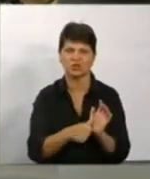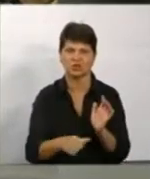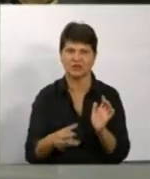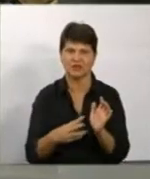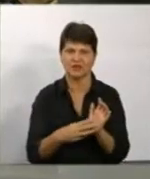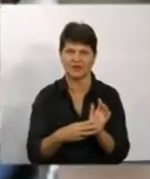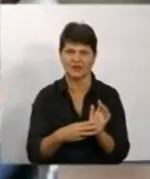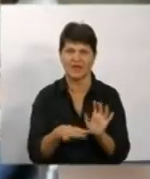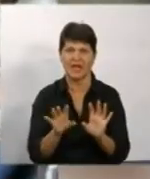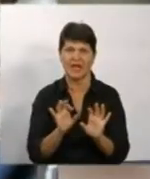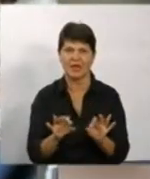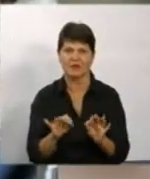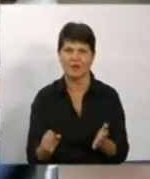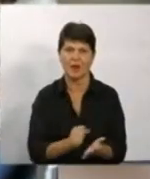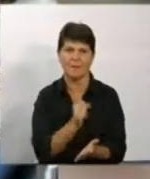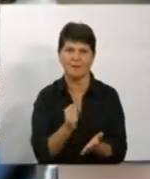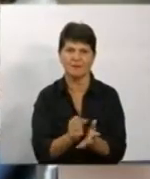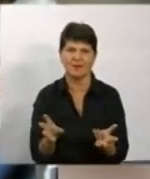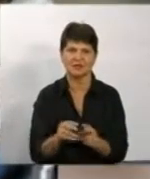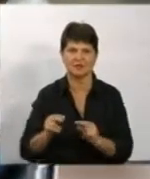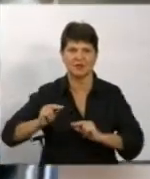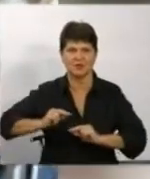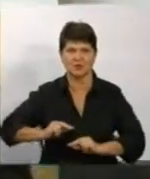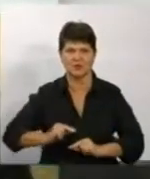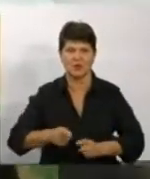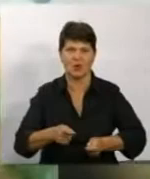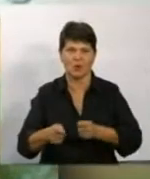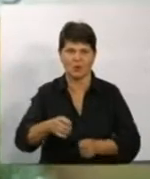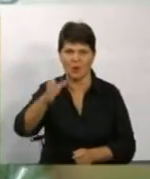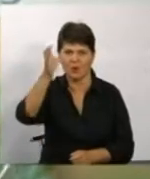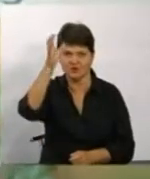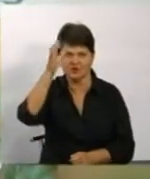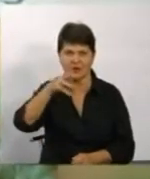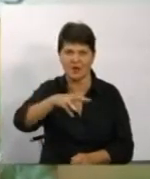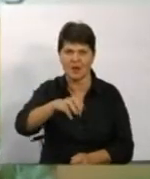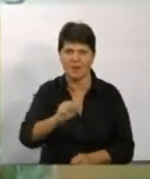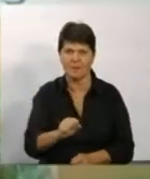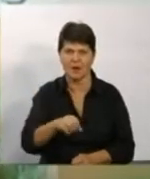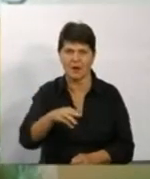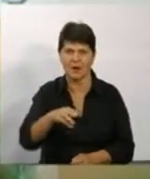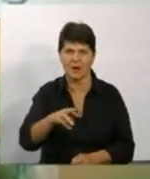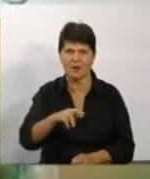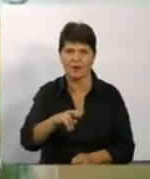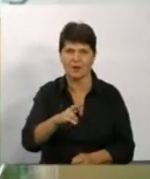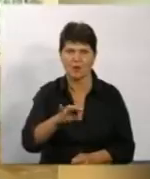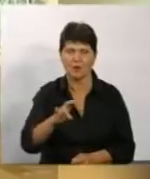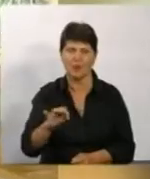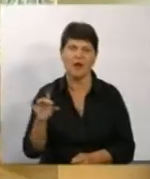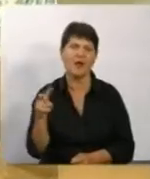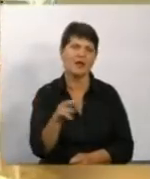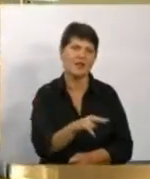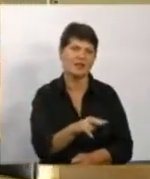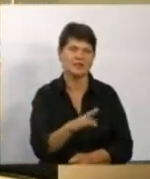Інформацію Суспільному підтвердила співробітниця обласного управління освіти Тетяна Матікубова. Два місяці тому у Лариси Ворона